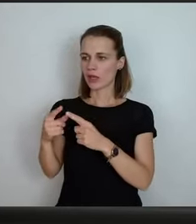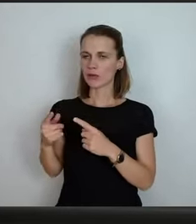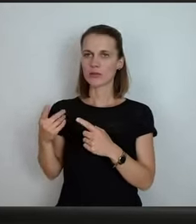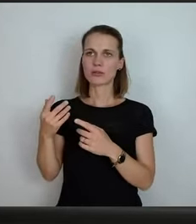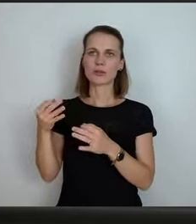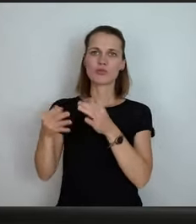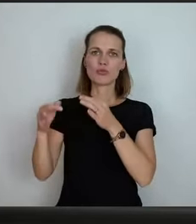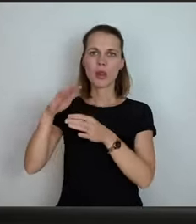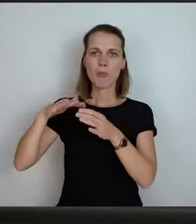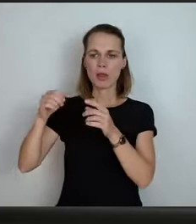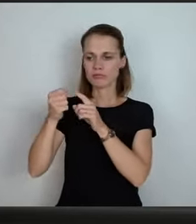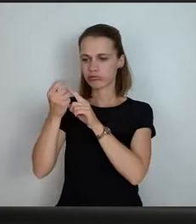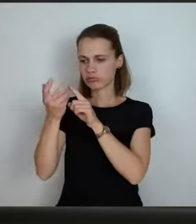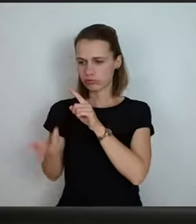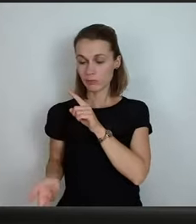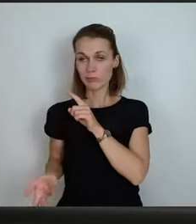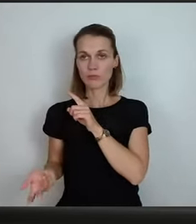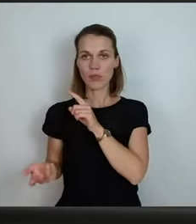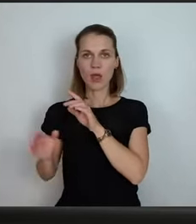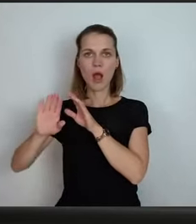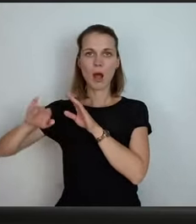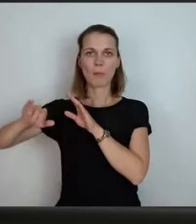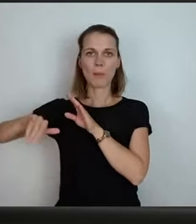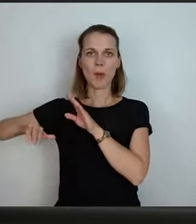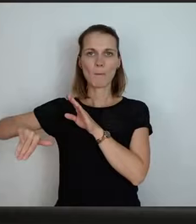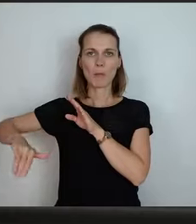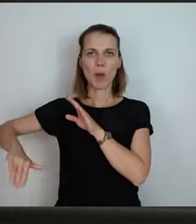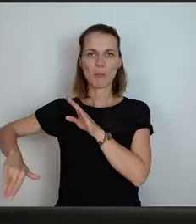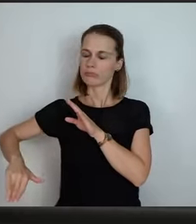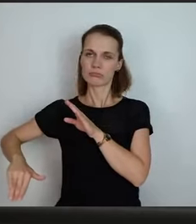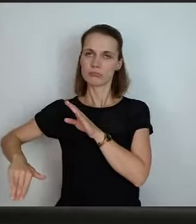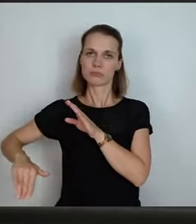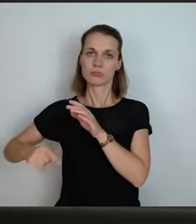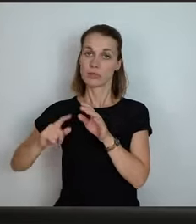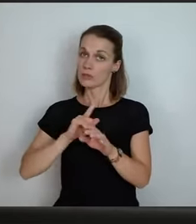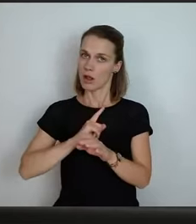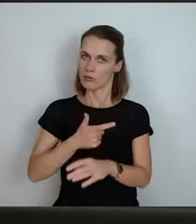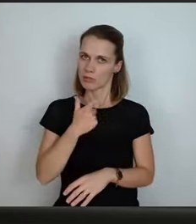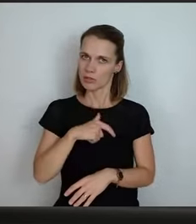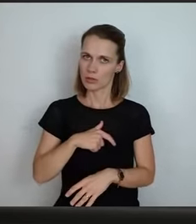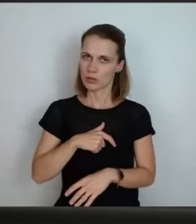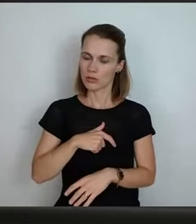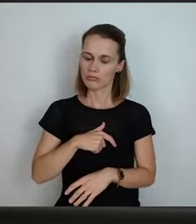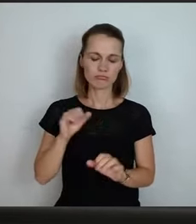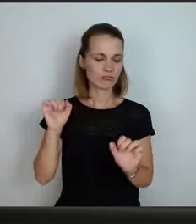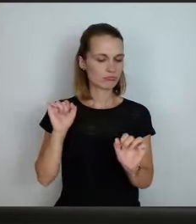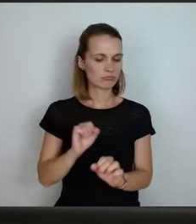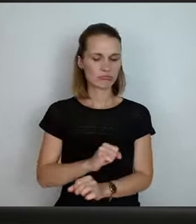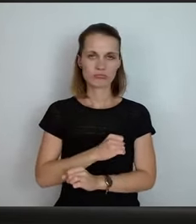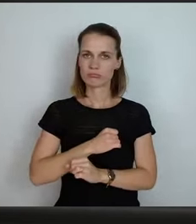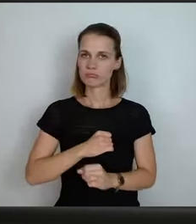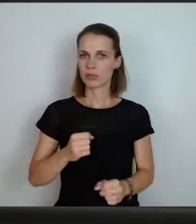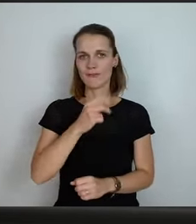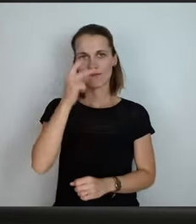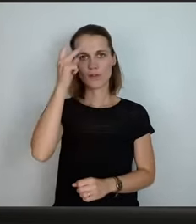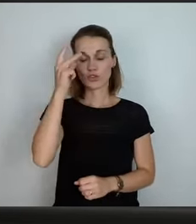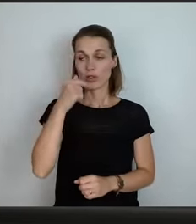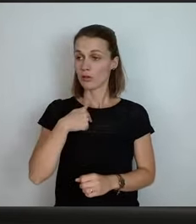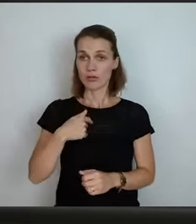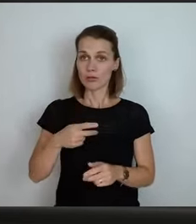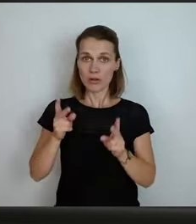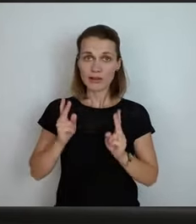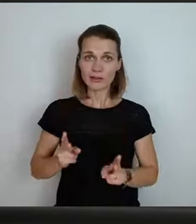ist und so weiter und so fort, hinten runterfällt, kann ich persönlich nicht für richtig finden.